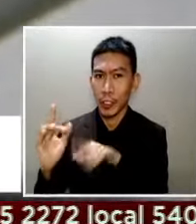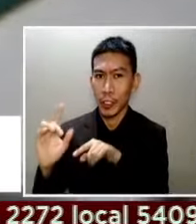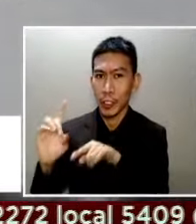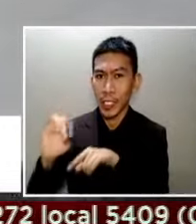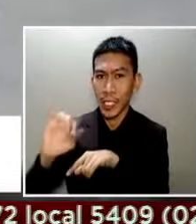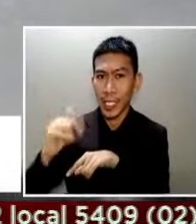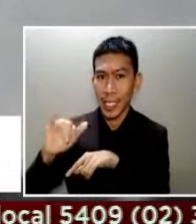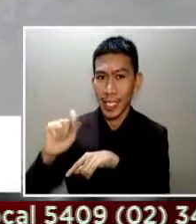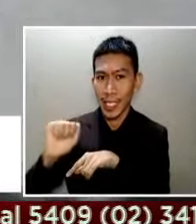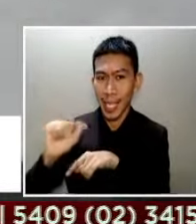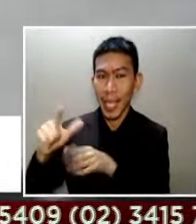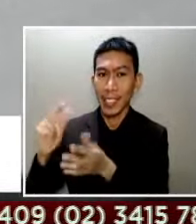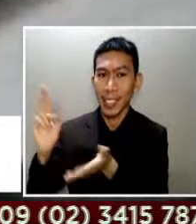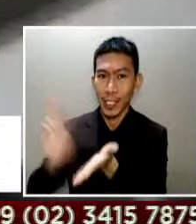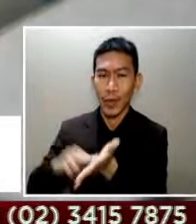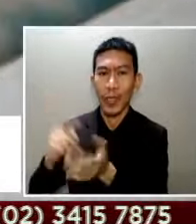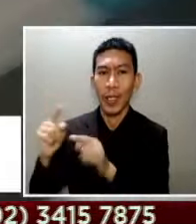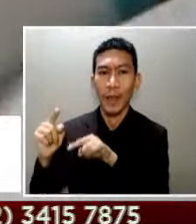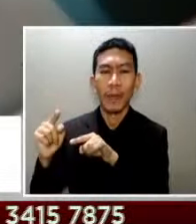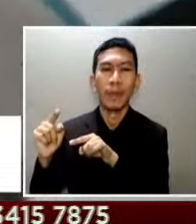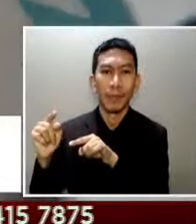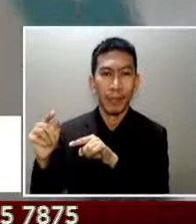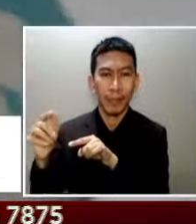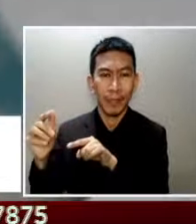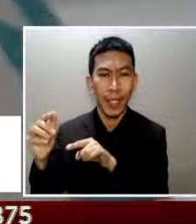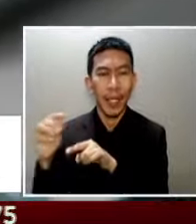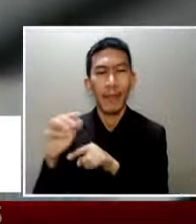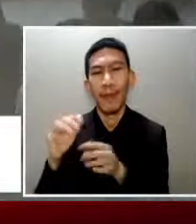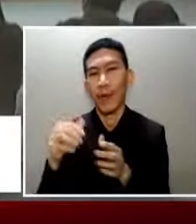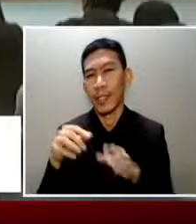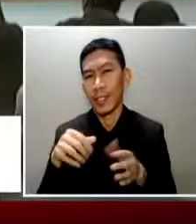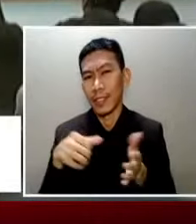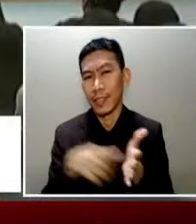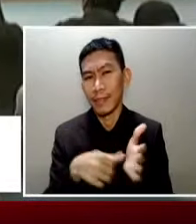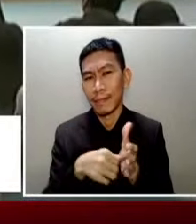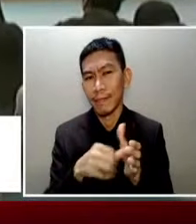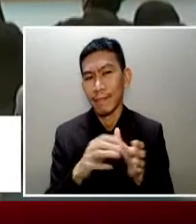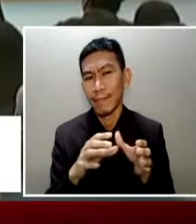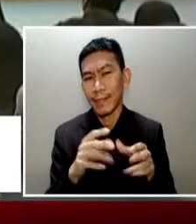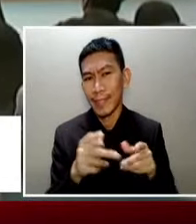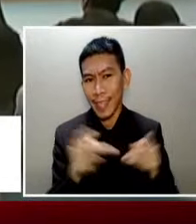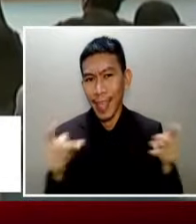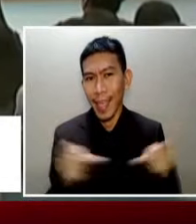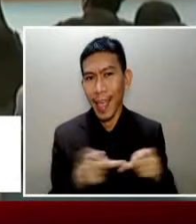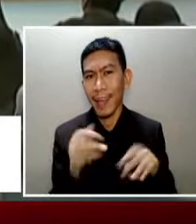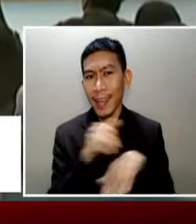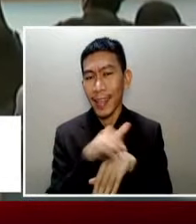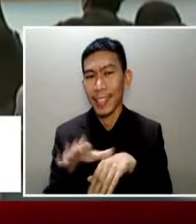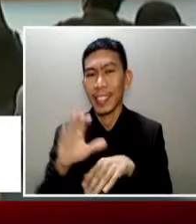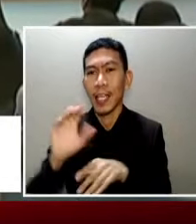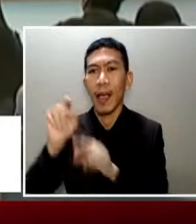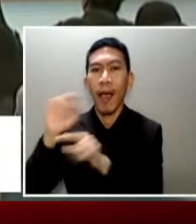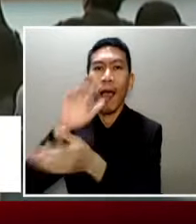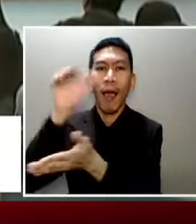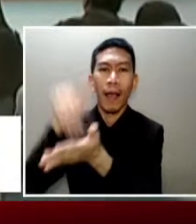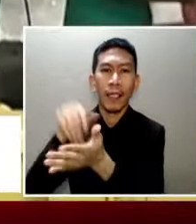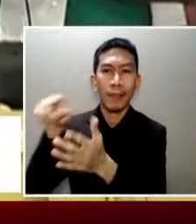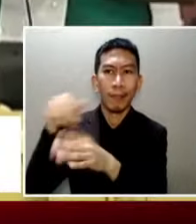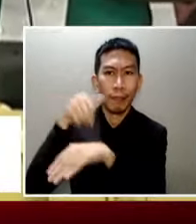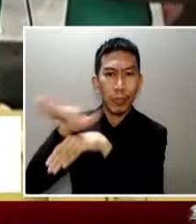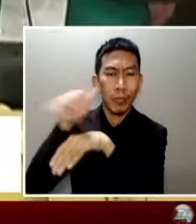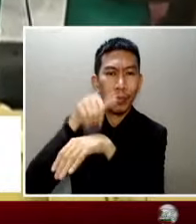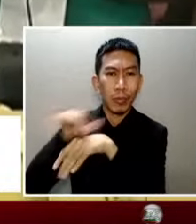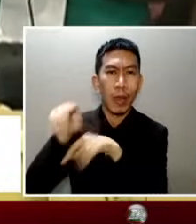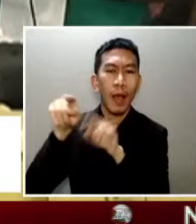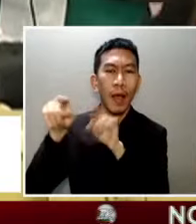Ang voters receipts na patunay ng mga ibinoto itatransmit na rin sa canvassing center at transparency server